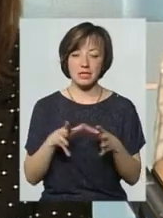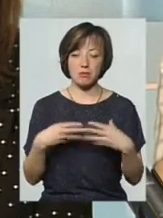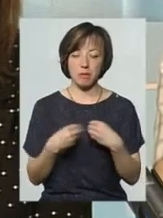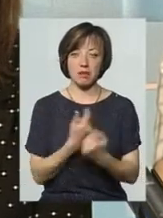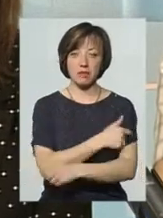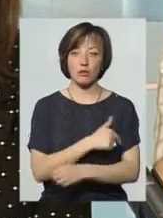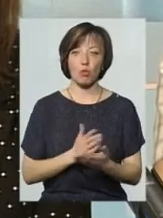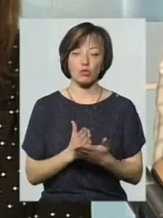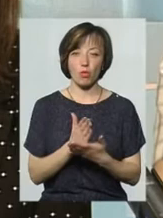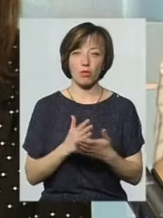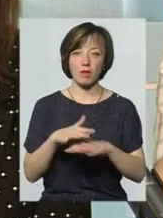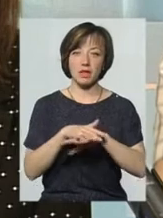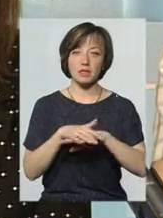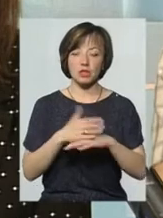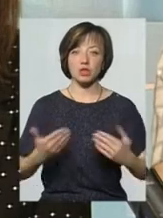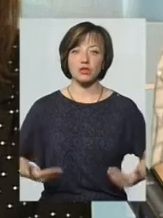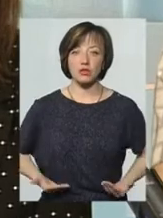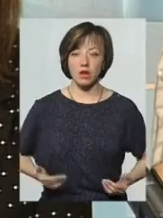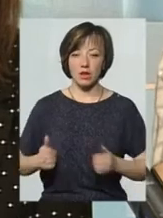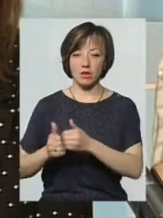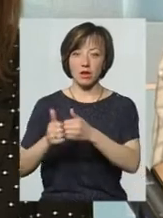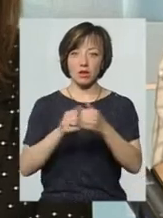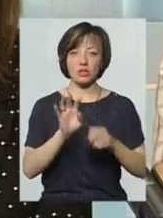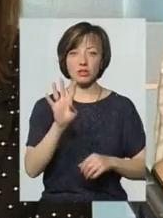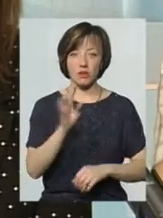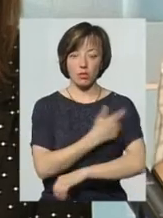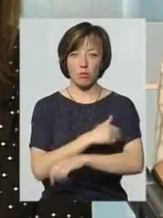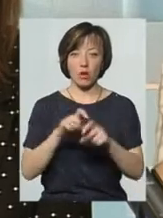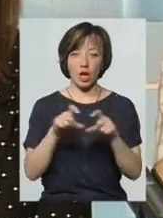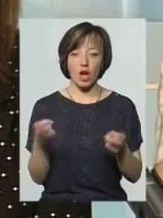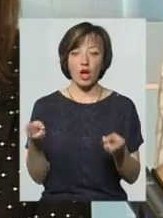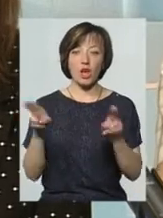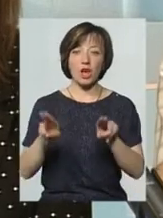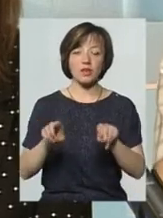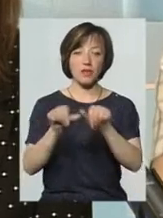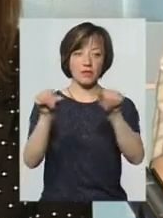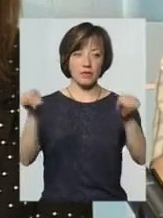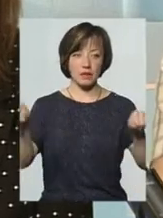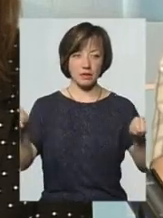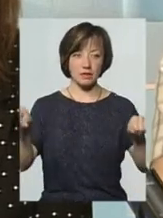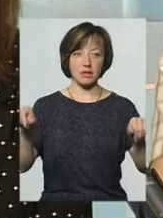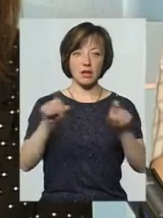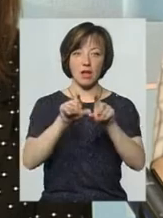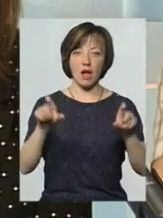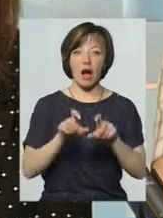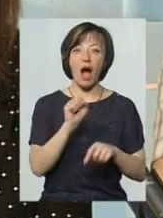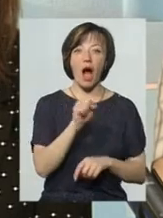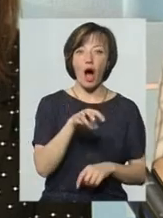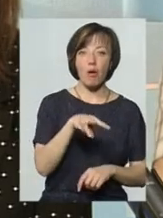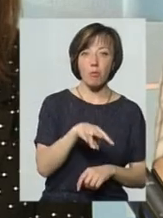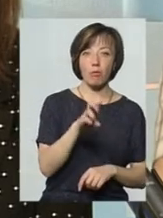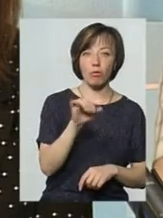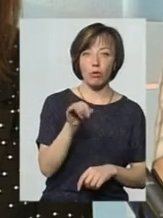медицини, які обслуговують населення, які живуть навколо четвертої поліклініки. Решта вони винесені все-таки на амбулаторії. Зараз в нас є